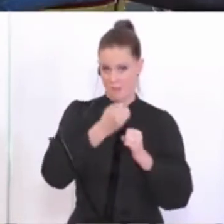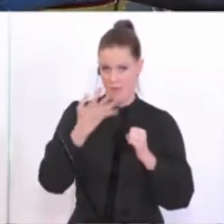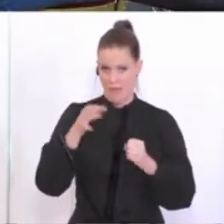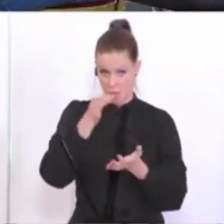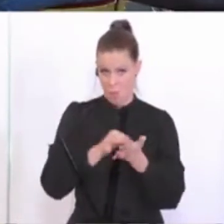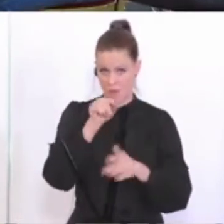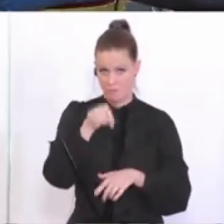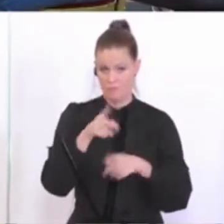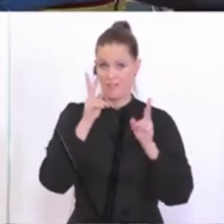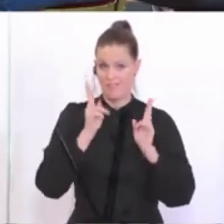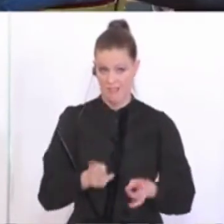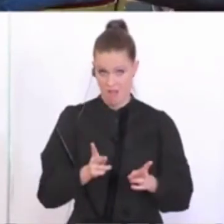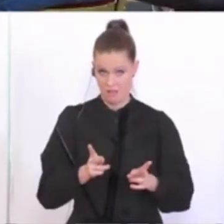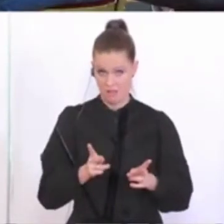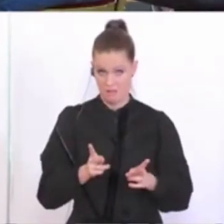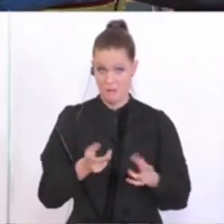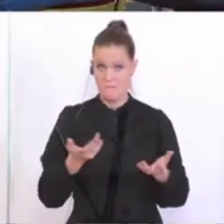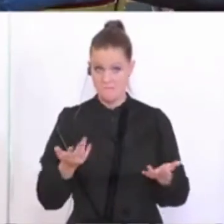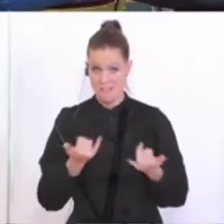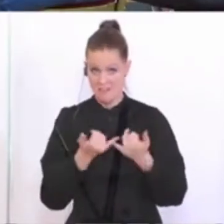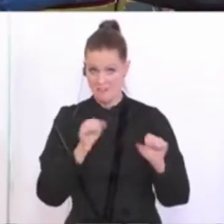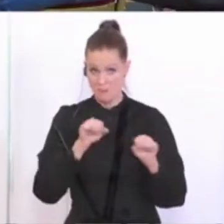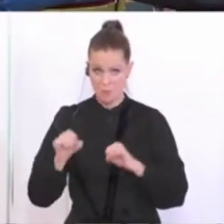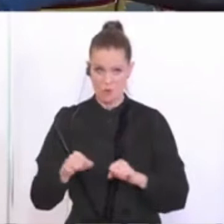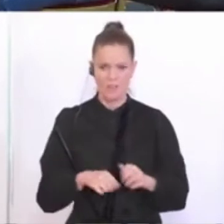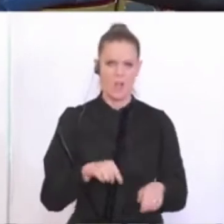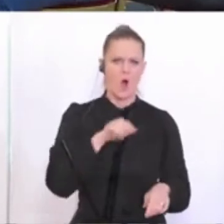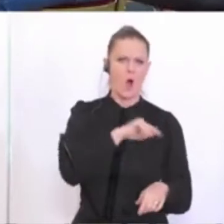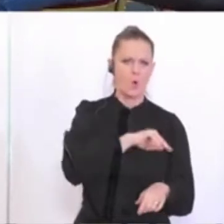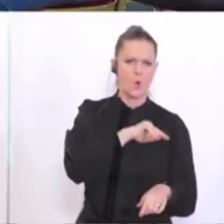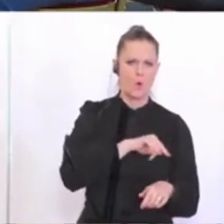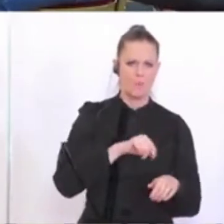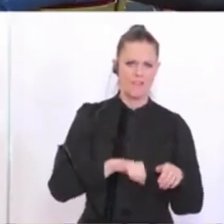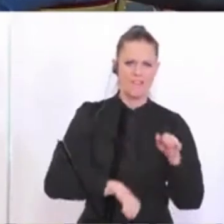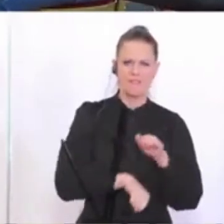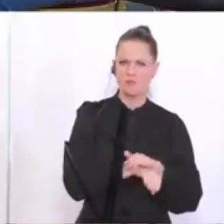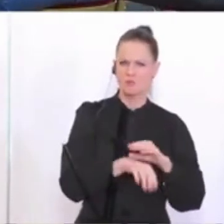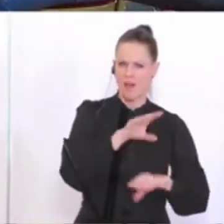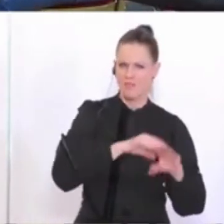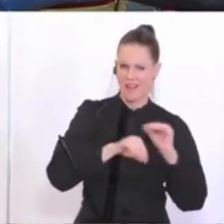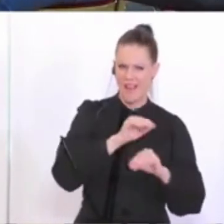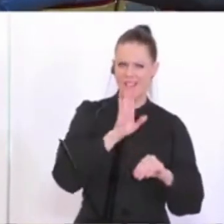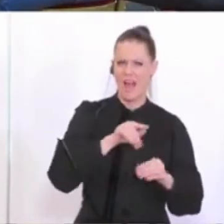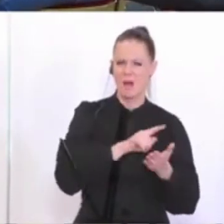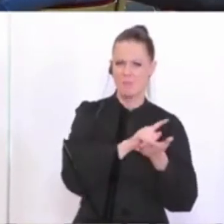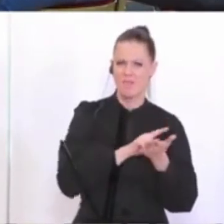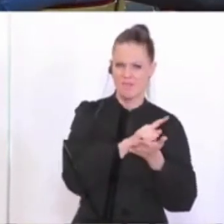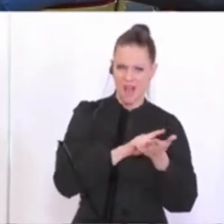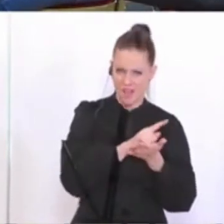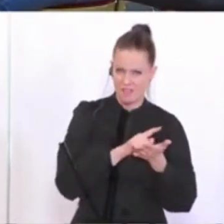betrifft, diese ganzen Hobby-Fußballvereine, ab wann können die hoffen, wieder draußen spielen zu können? Wie muss der berühmte